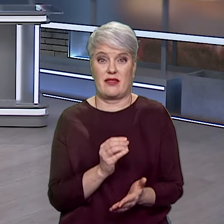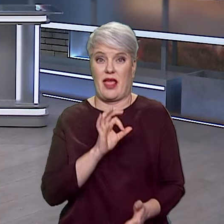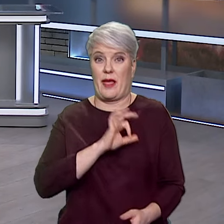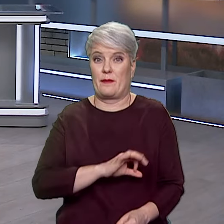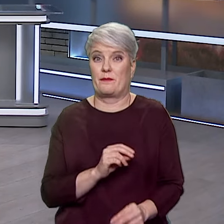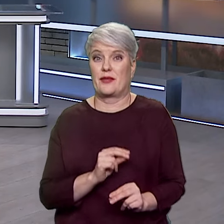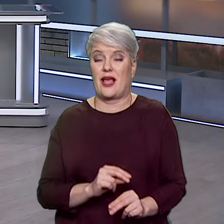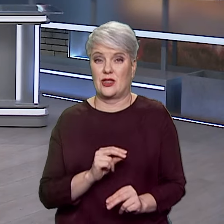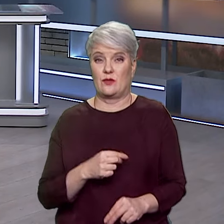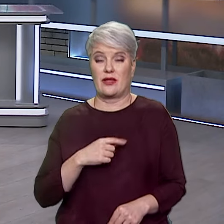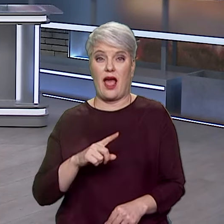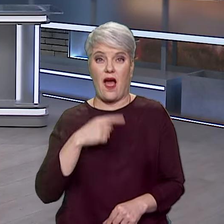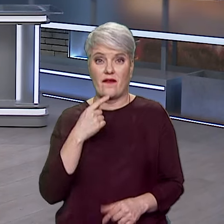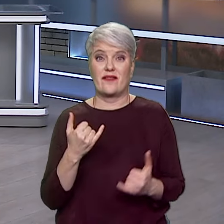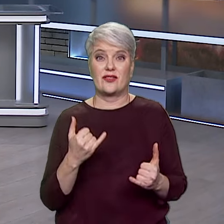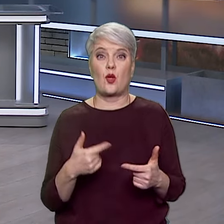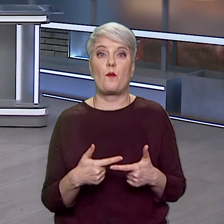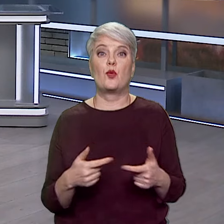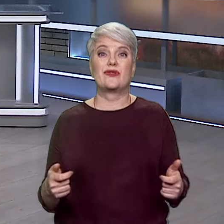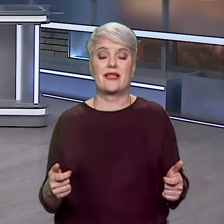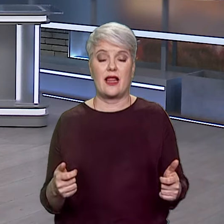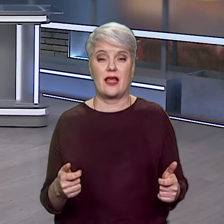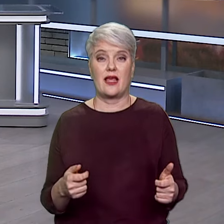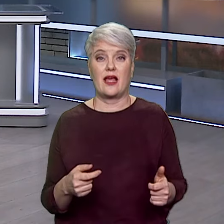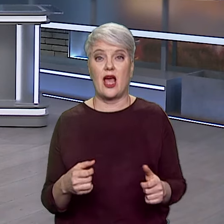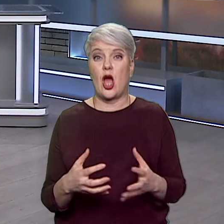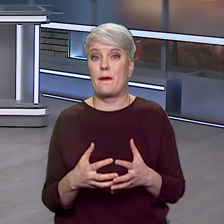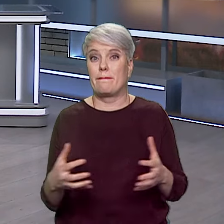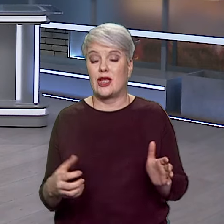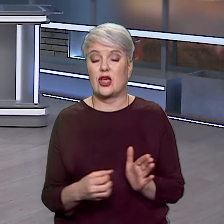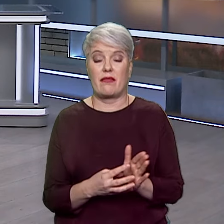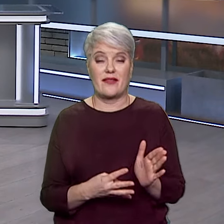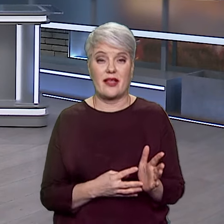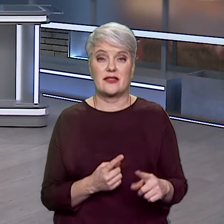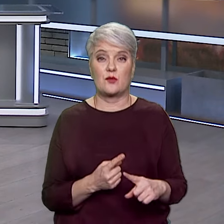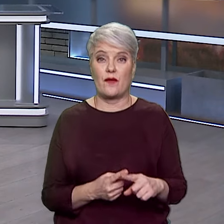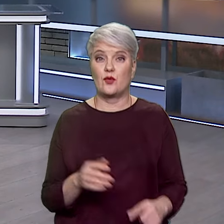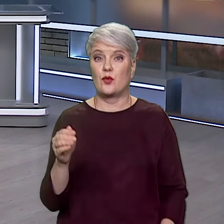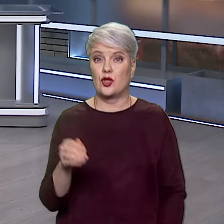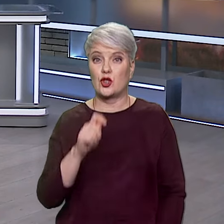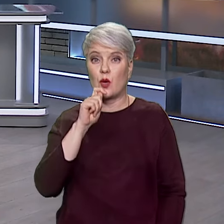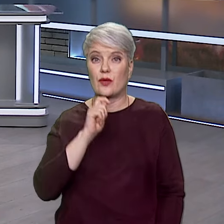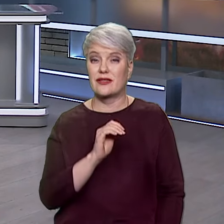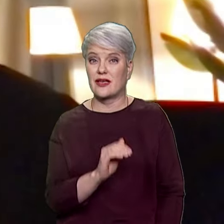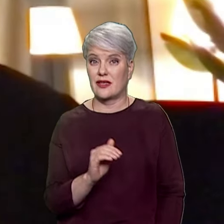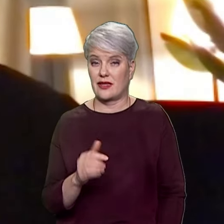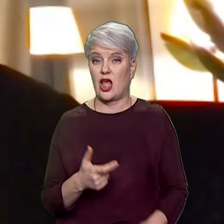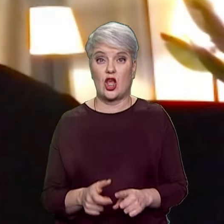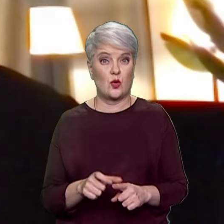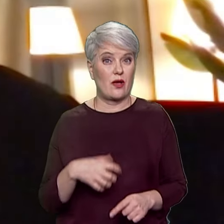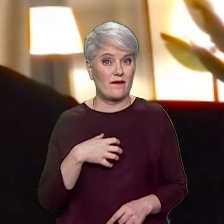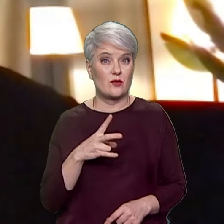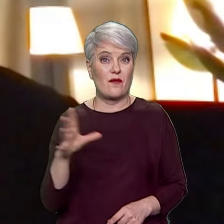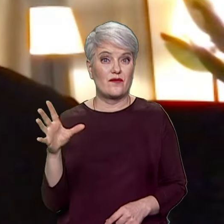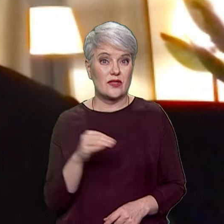також говорив сьогодні у Брюсселі. Ви правильно згадали, це більше 19,5 тисяч українських дітей. І дуже важливо, щоб всі